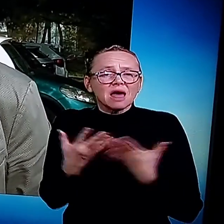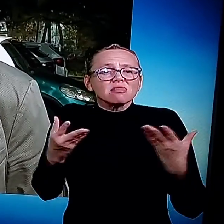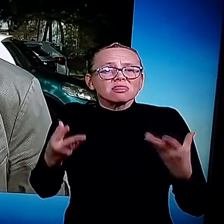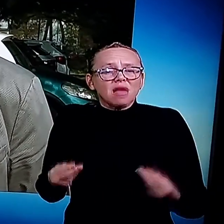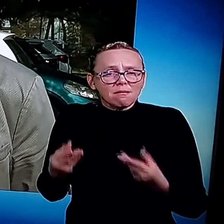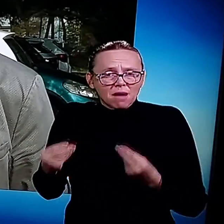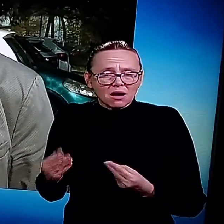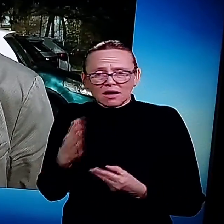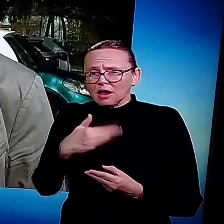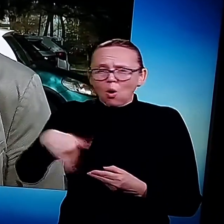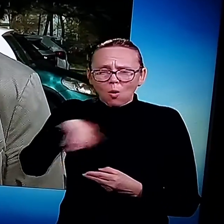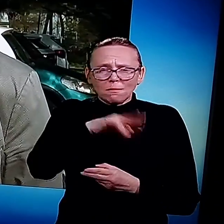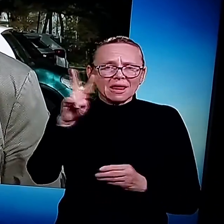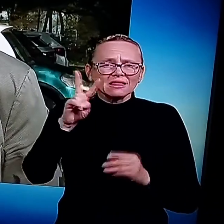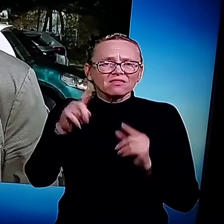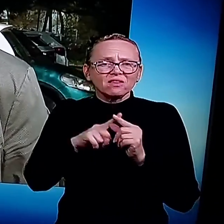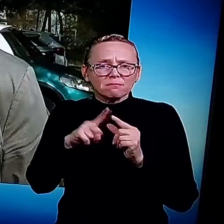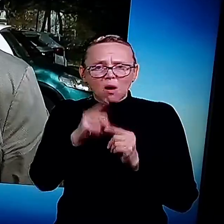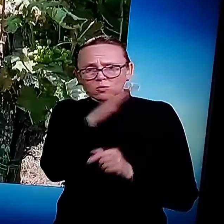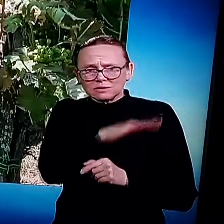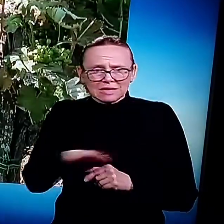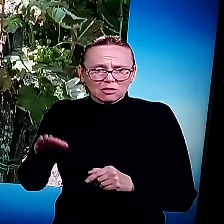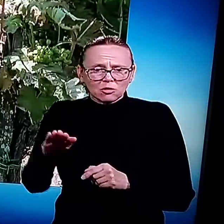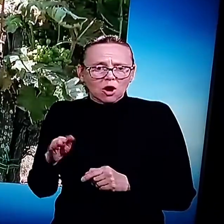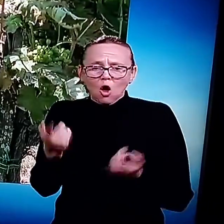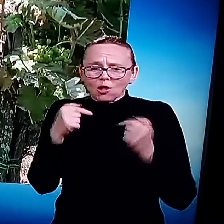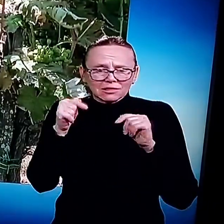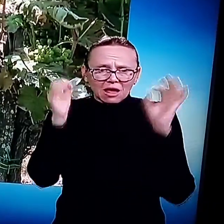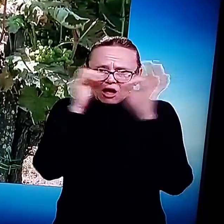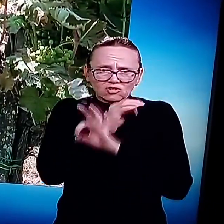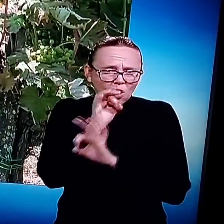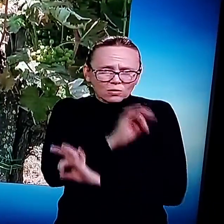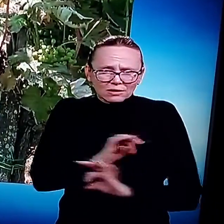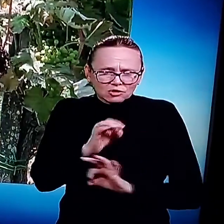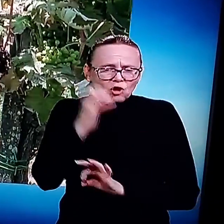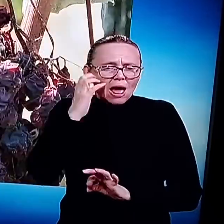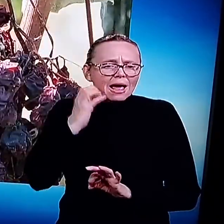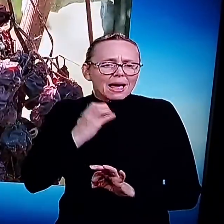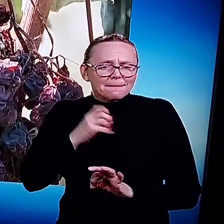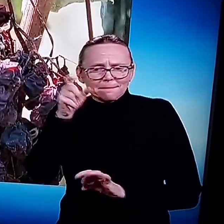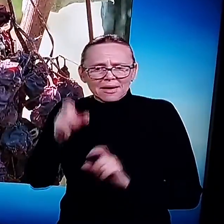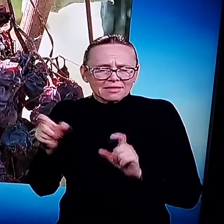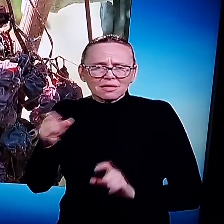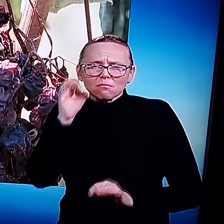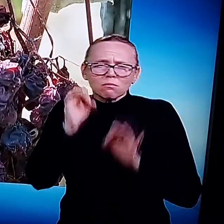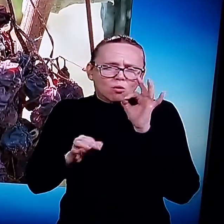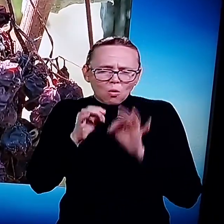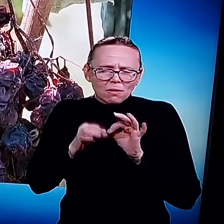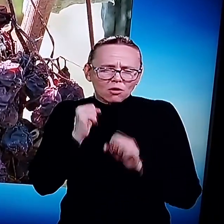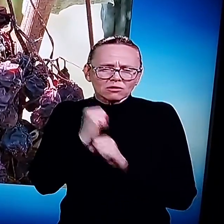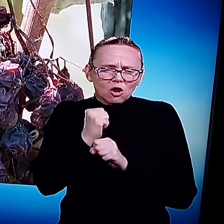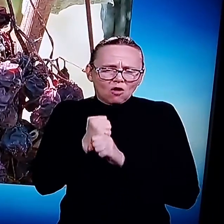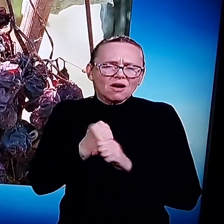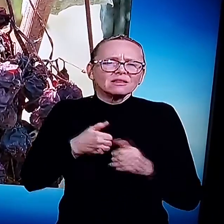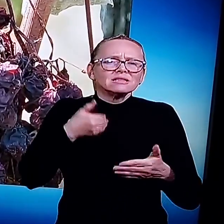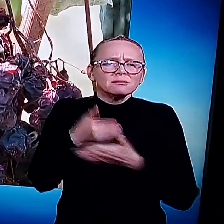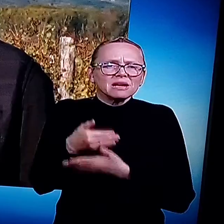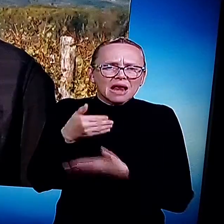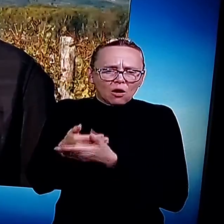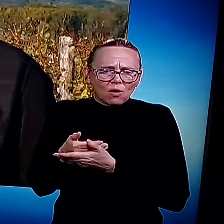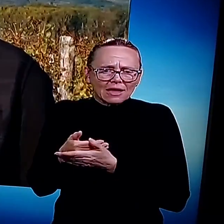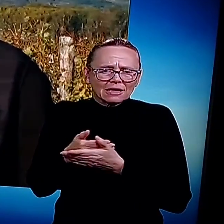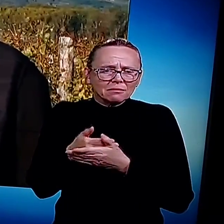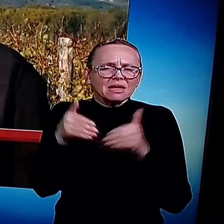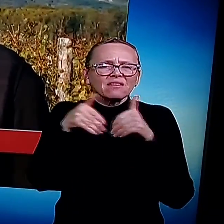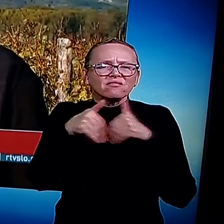Vipavske doline, od tega žal ni nič. Kmetije poskušajo pribovati s prilagojenimi sortami. Surte